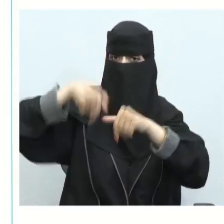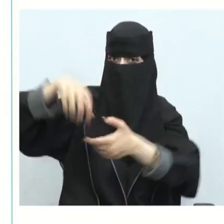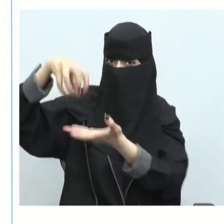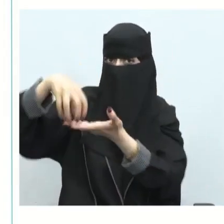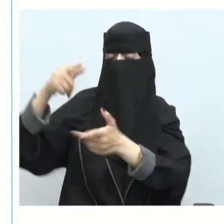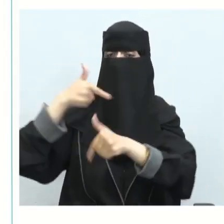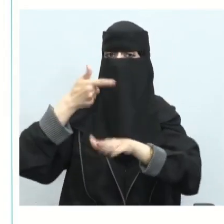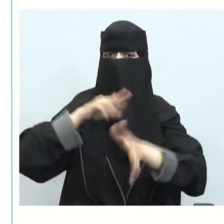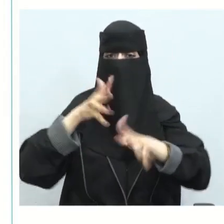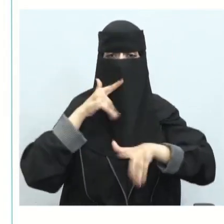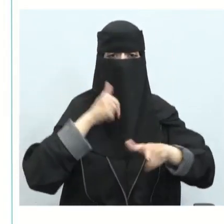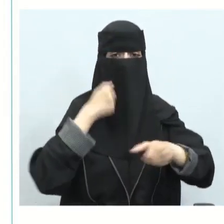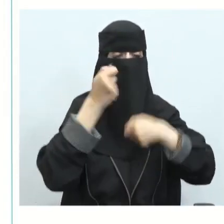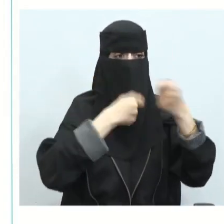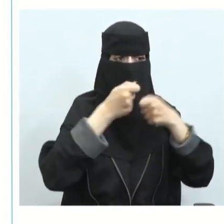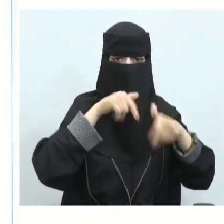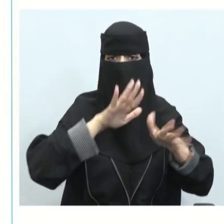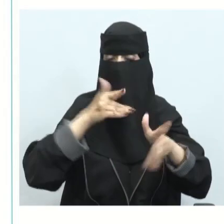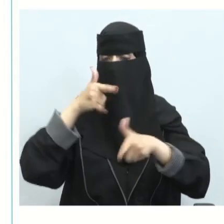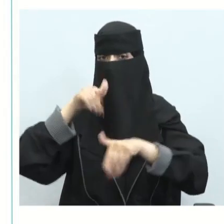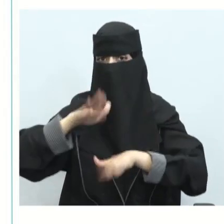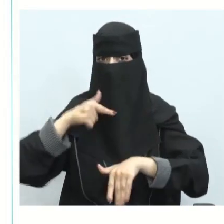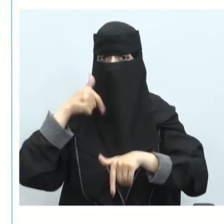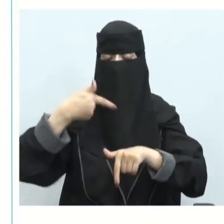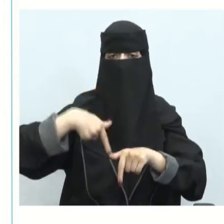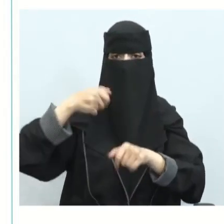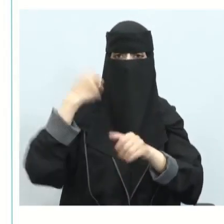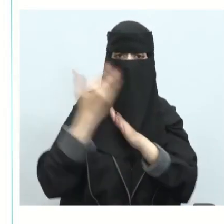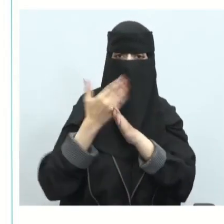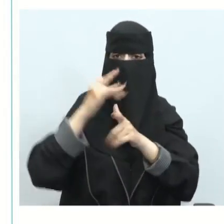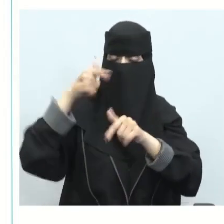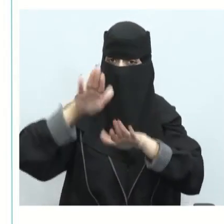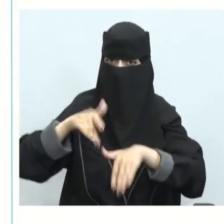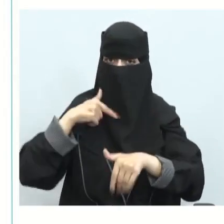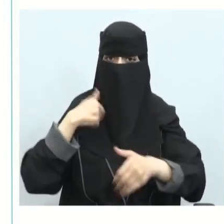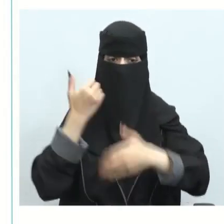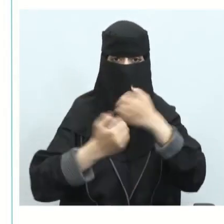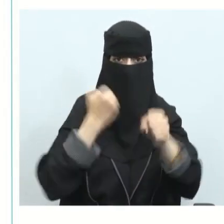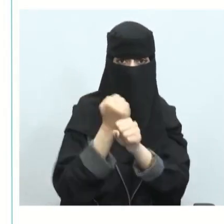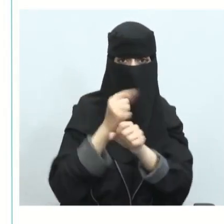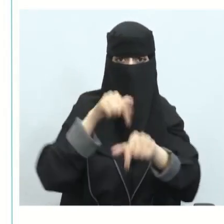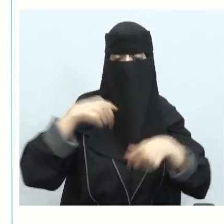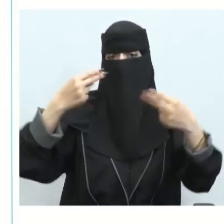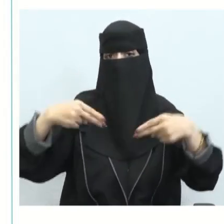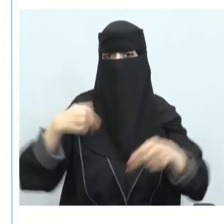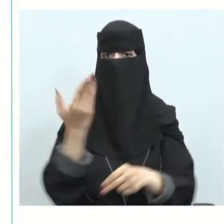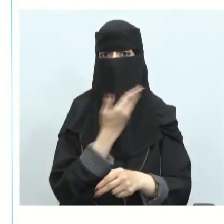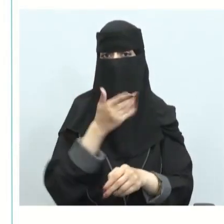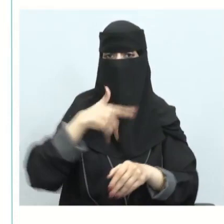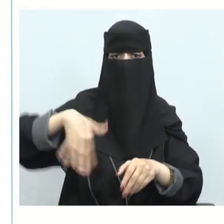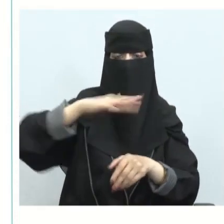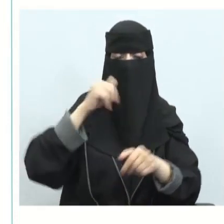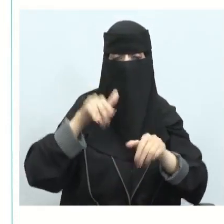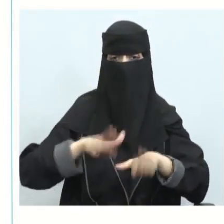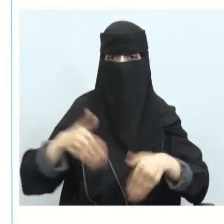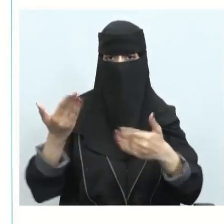المكان أوضاع السوق وكذلك ذكرنا الاعتبارات التشغيلية للفعالية كل ذلك سيكون مؤثر كما ذكرنا على